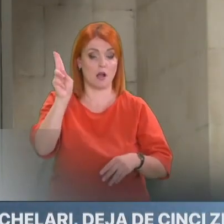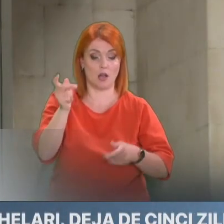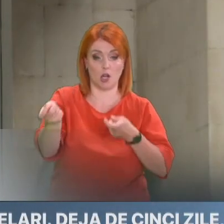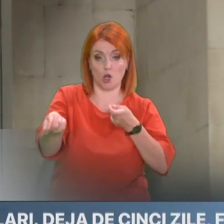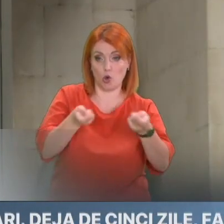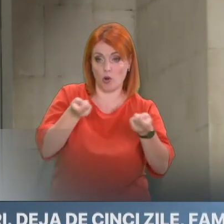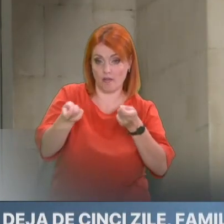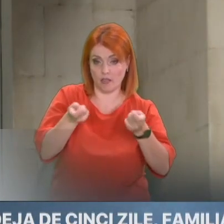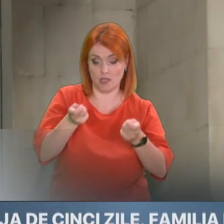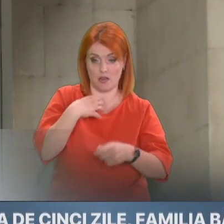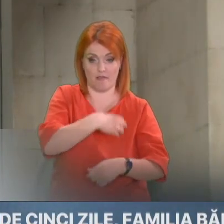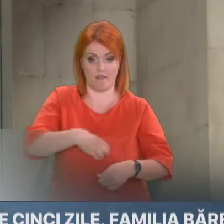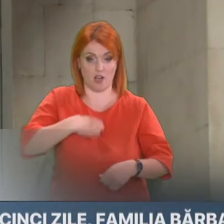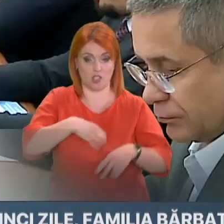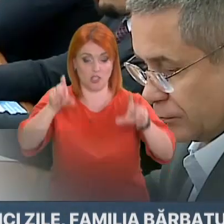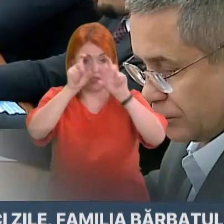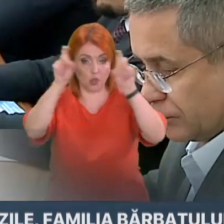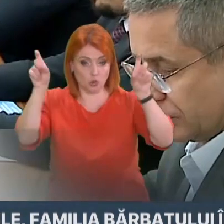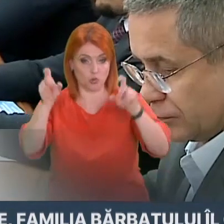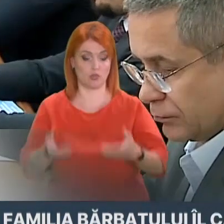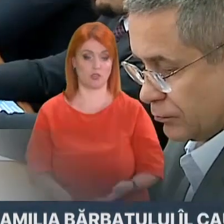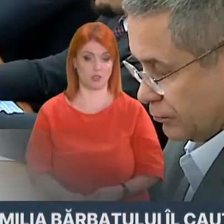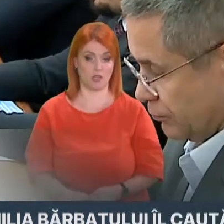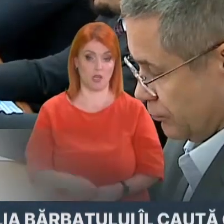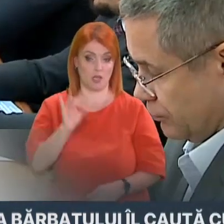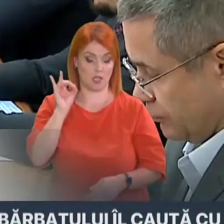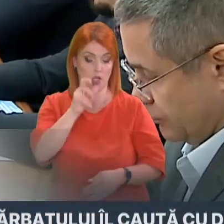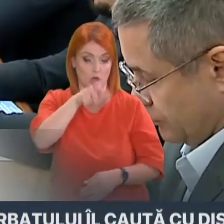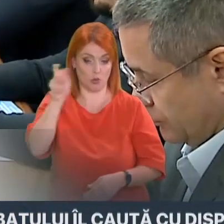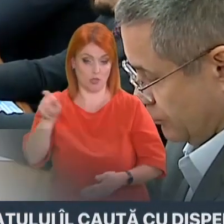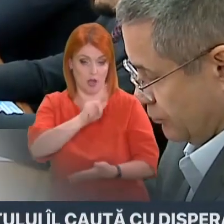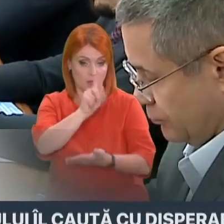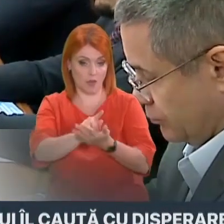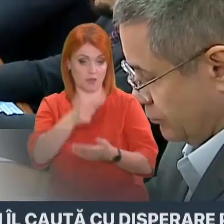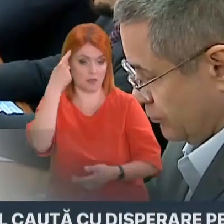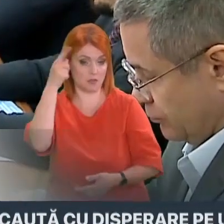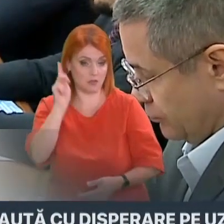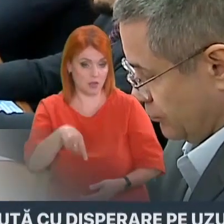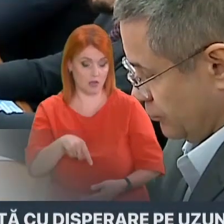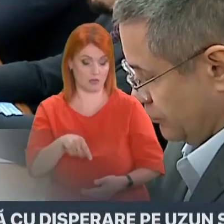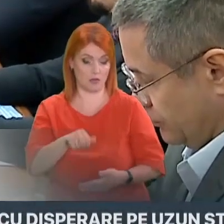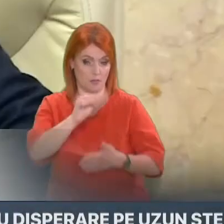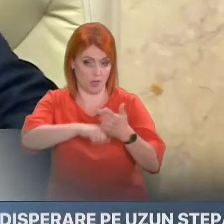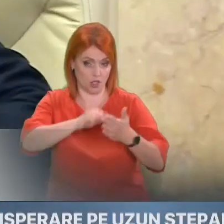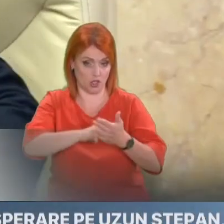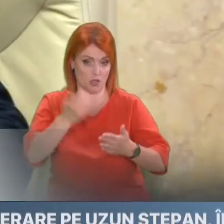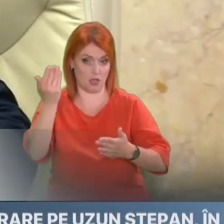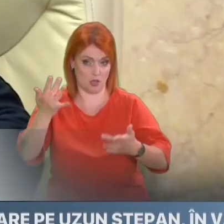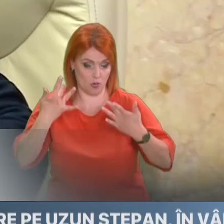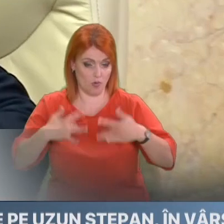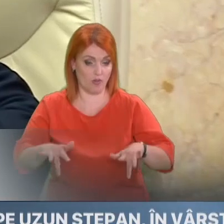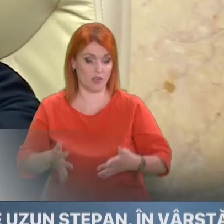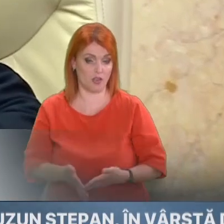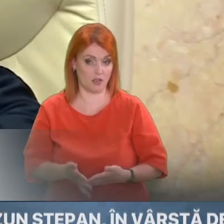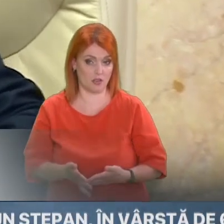viața societății și cetățeanului de rând, de fost să cunască care sunt desubturile acelor decizii politice care sunt luate la